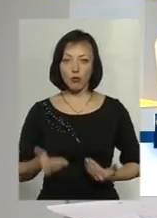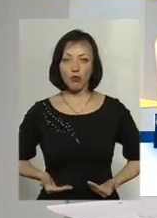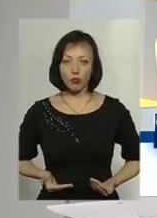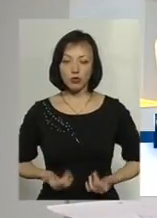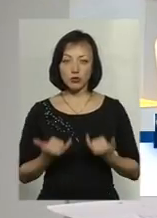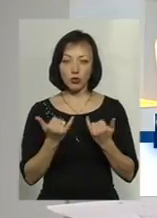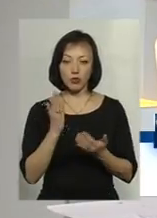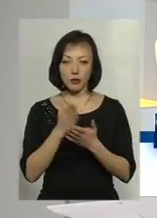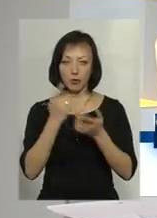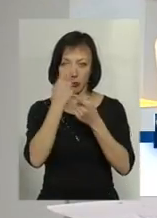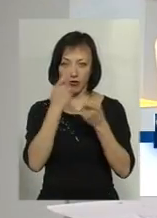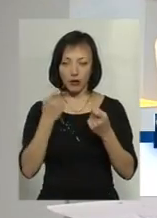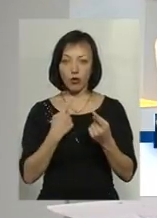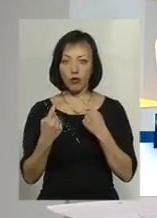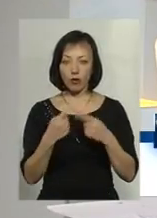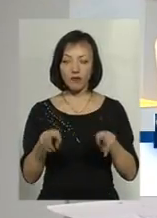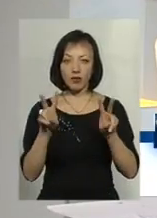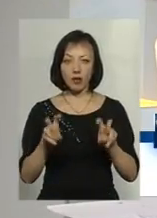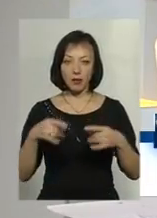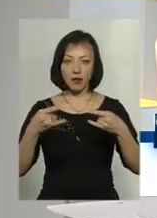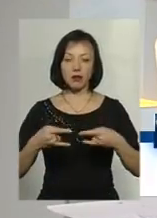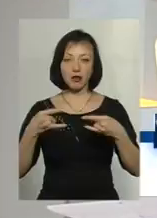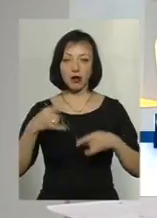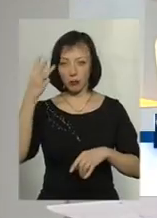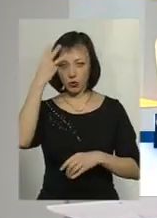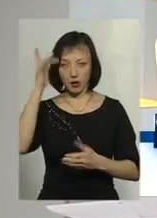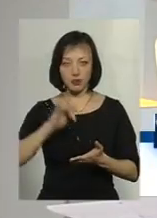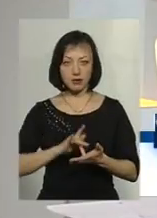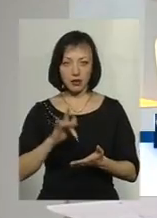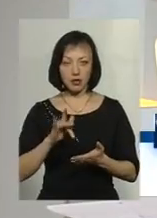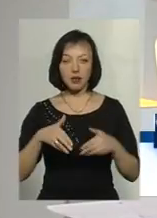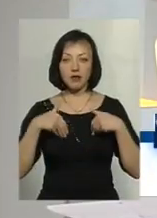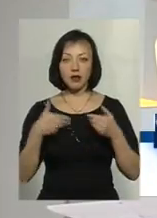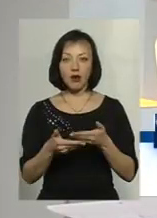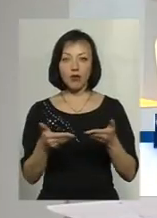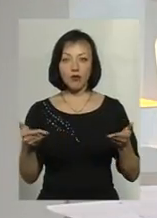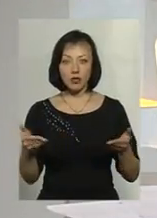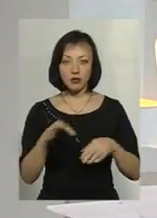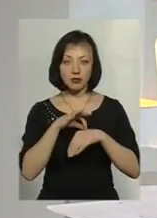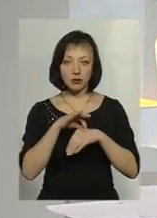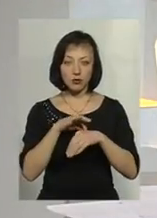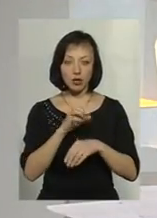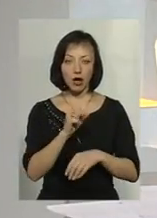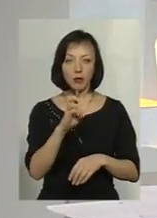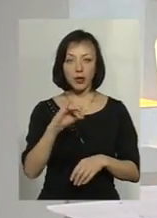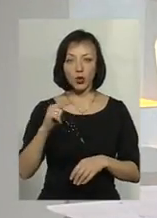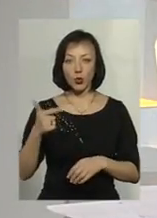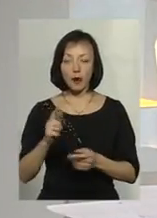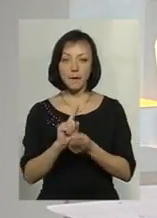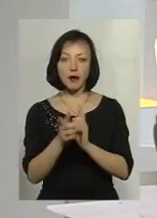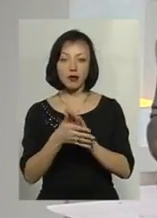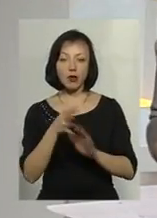Сьогодні в прямому ефірі говоримо у темі на телеканалі Поділля Центр. Вітаю вас, я Анна Бендюх, переклад на жестову